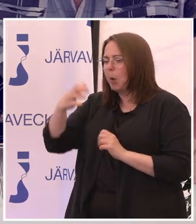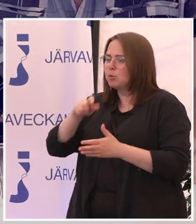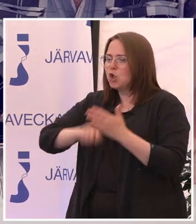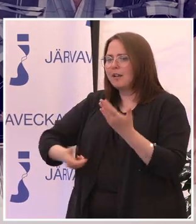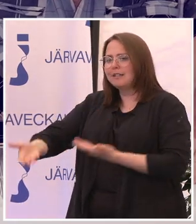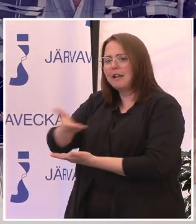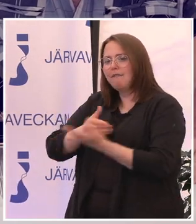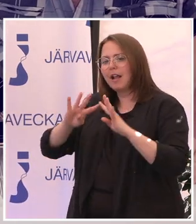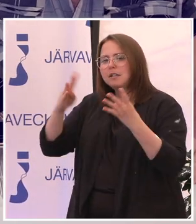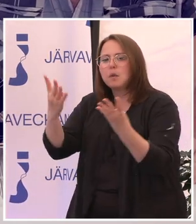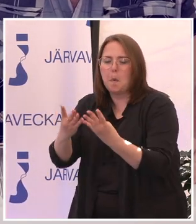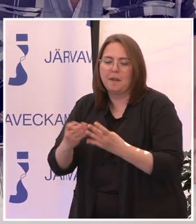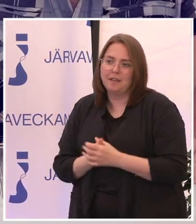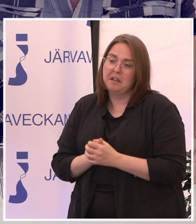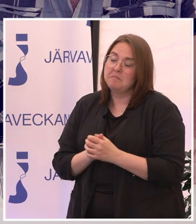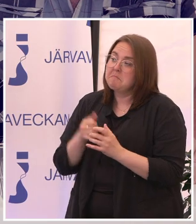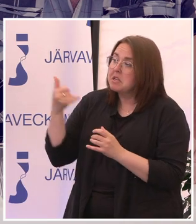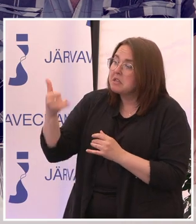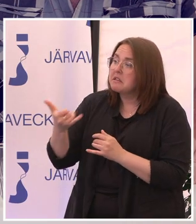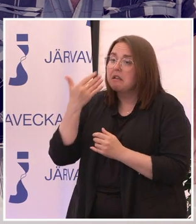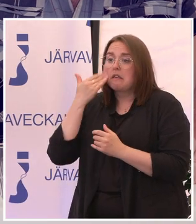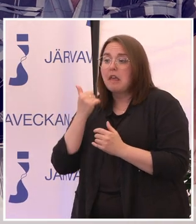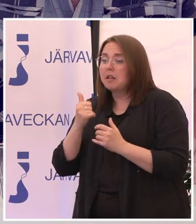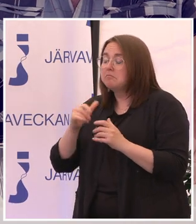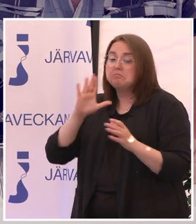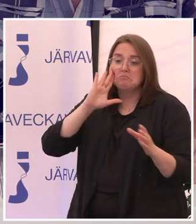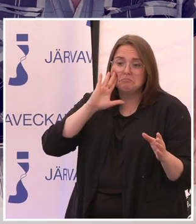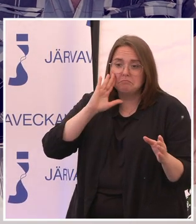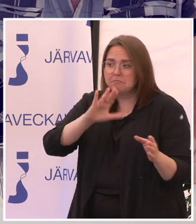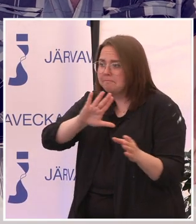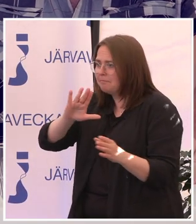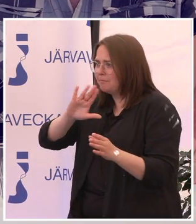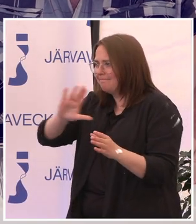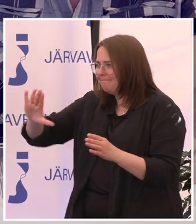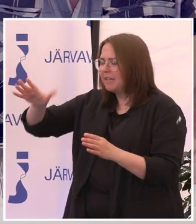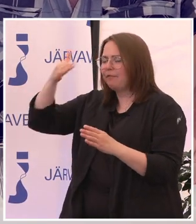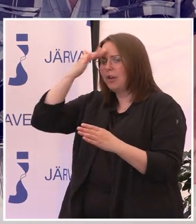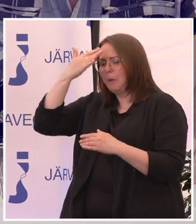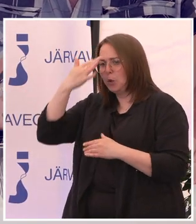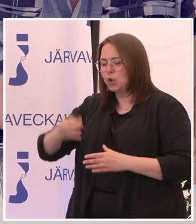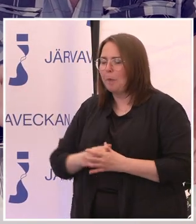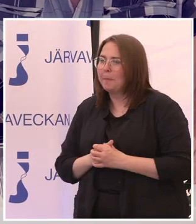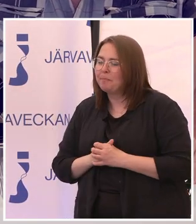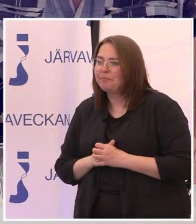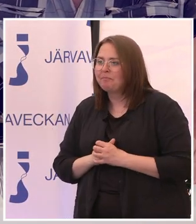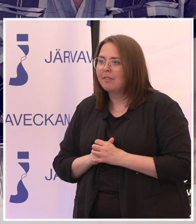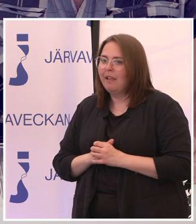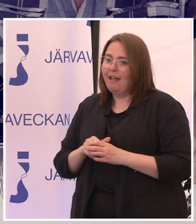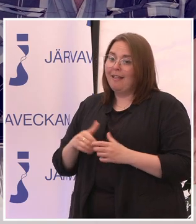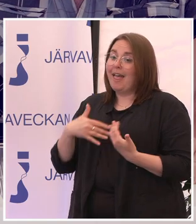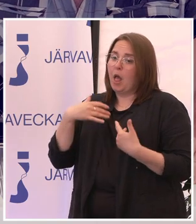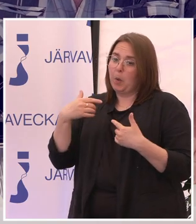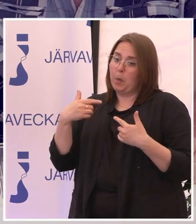samverkansråd. Där man kan ta tillvara de här erfarenheterna och kunskaperna. Så det är egentligen sju